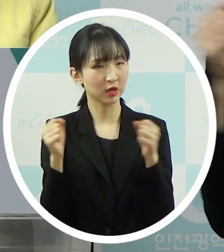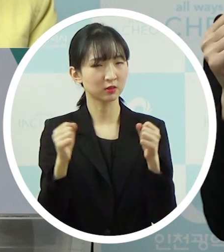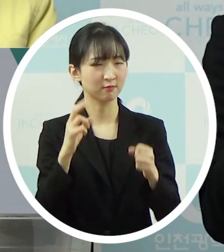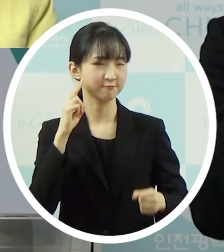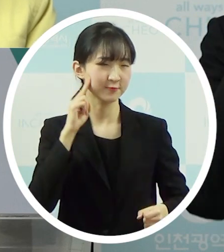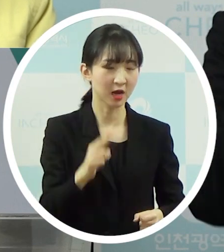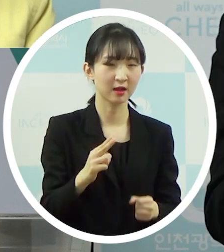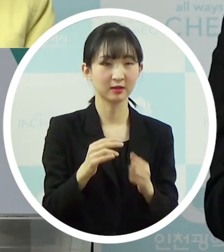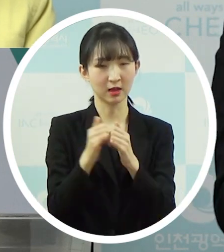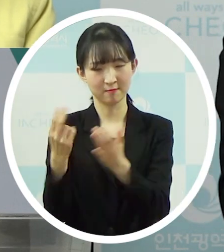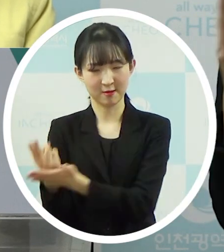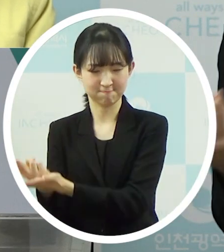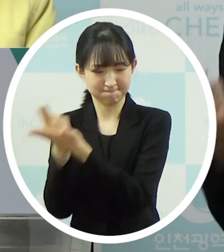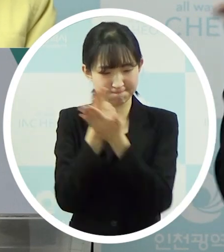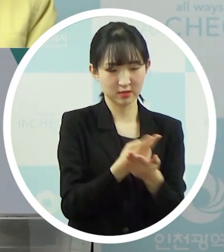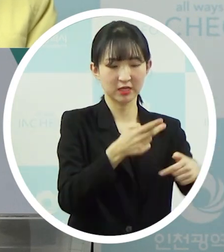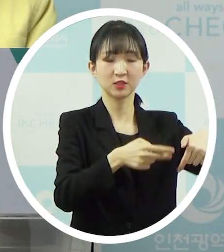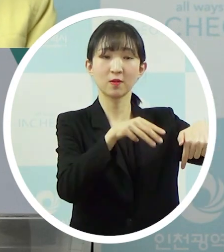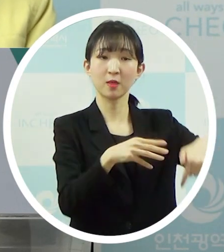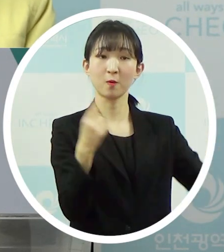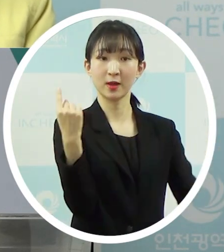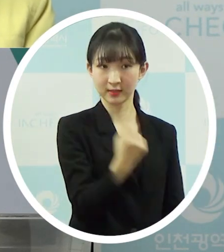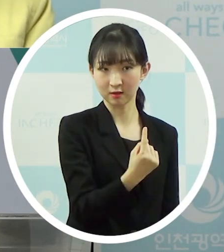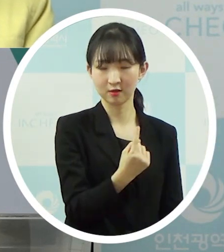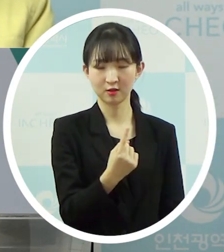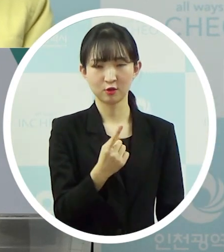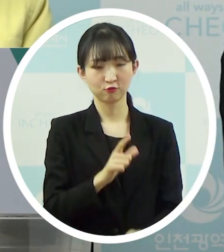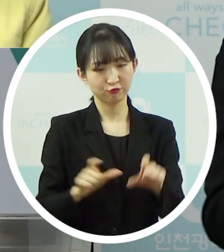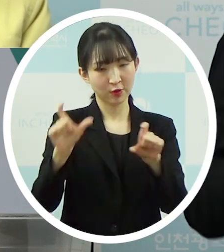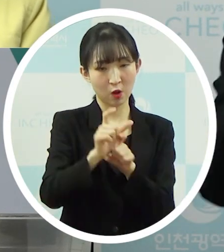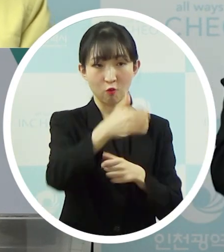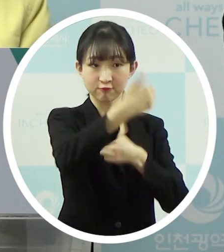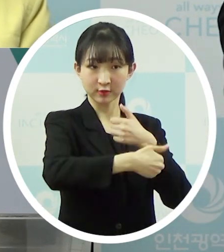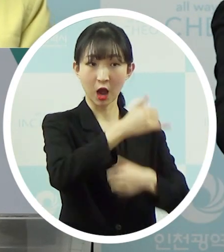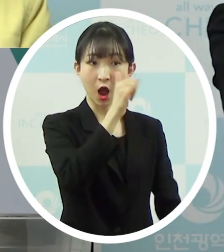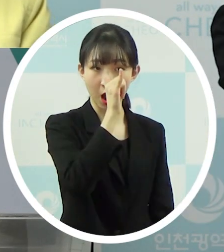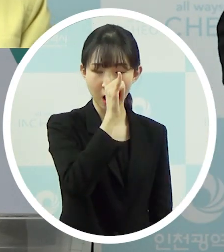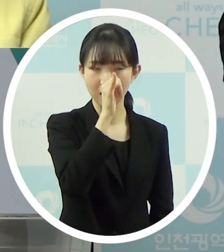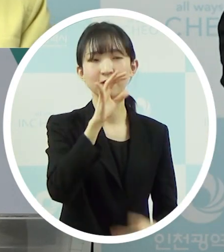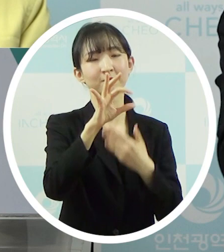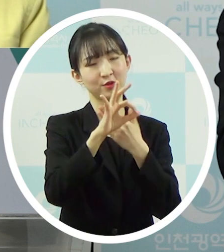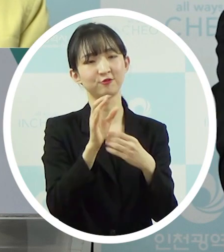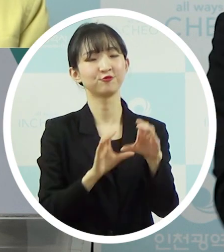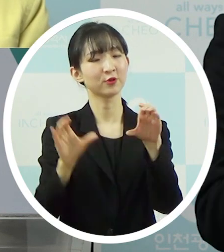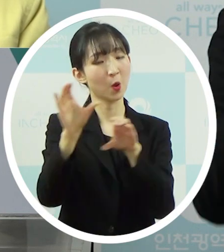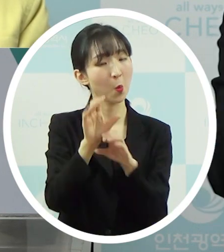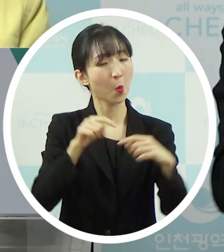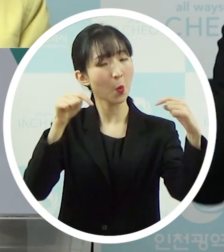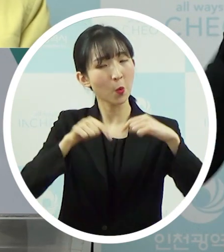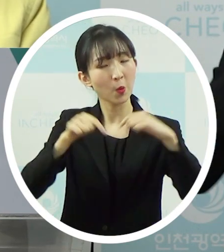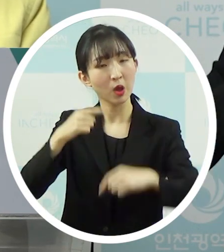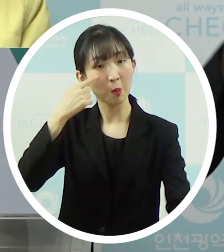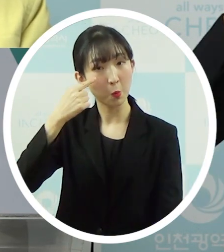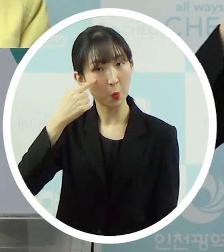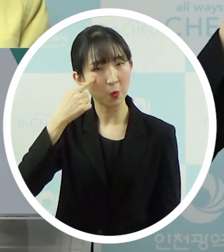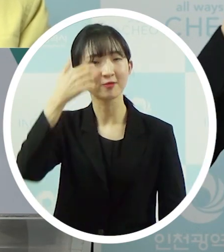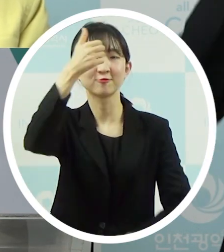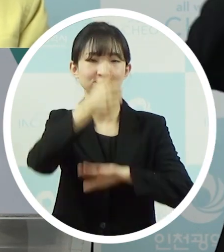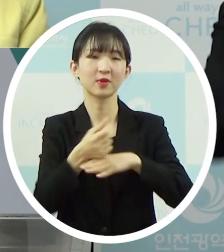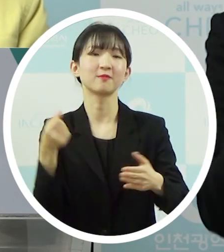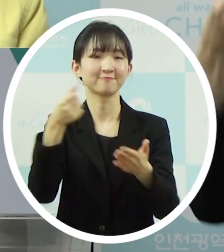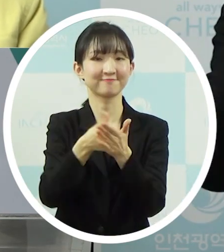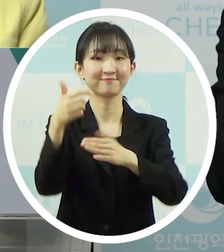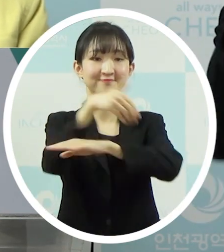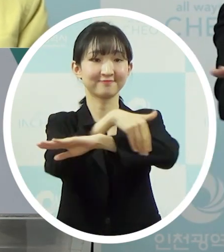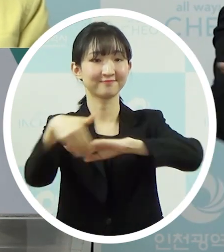환자분들이 관내 병원에 와 있고 추가적으로 요청이 있는 부분은 아마 저희가 추가적으로 협의를 해서 결정할